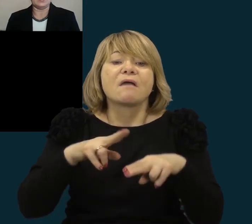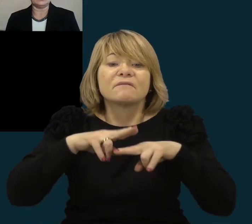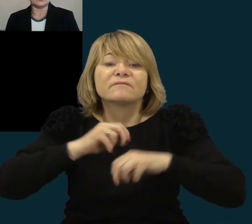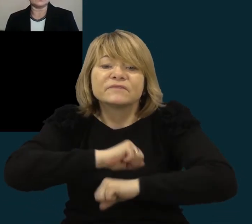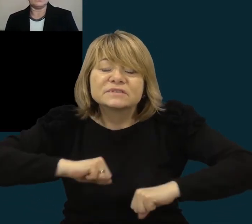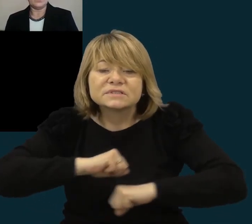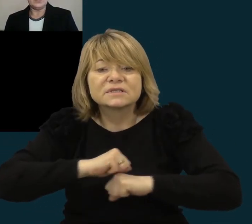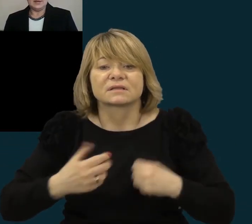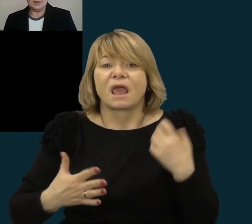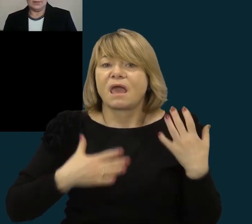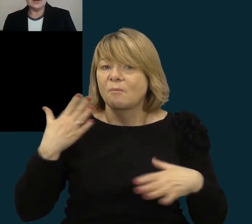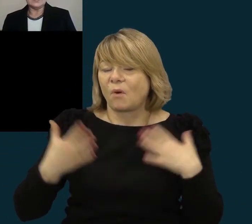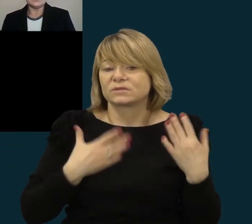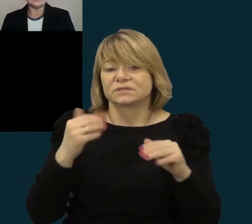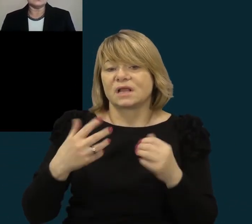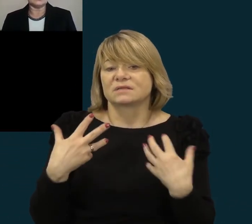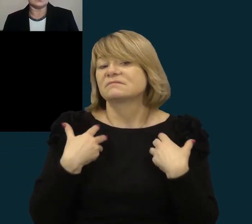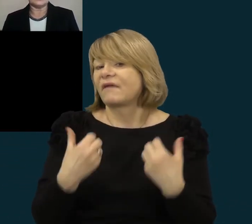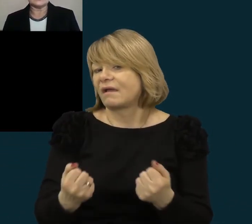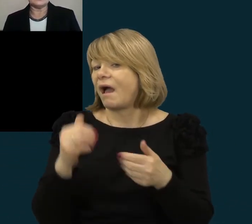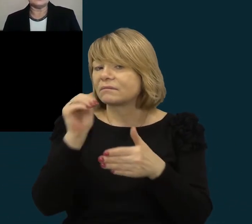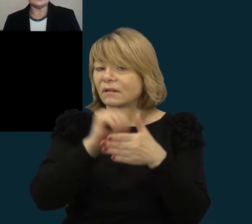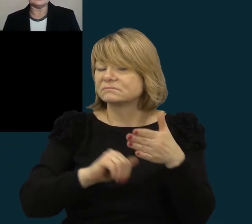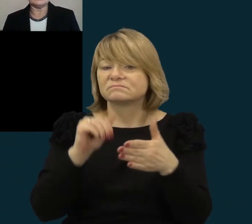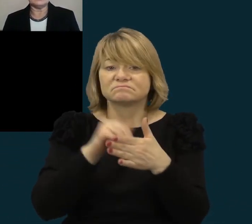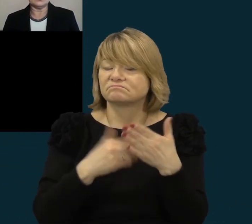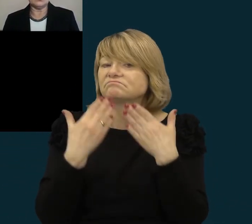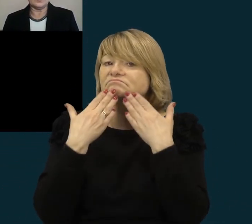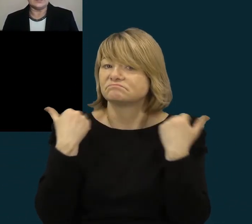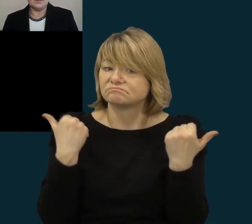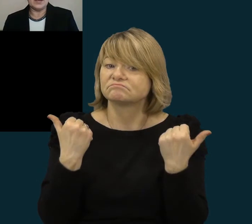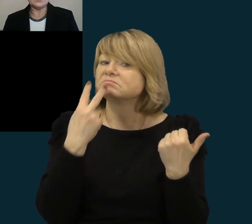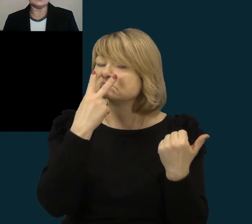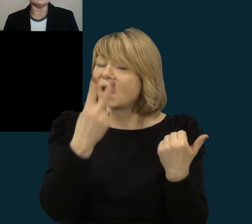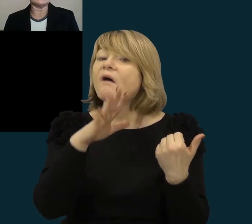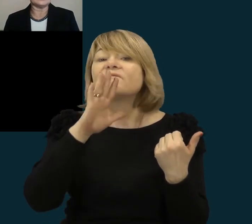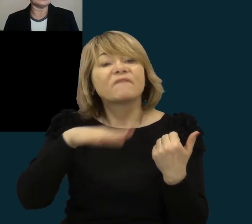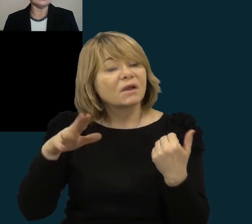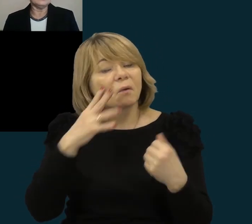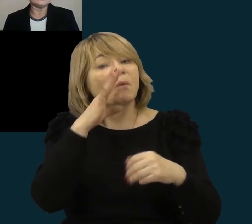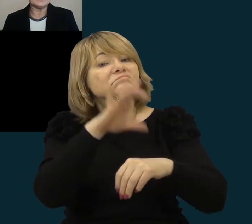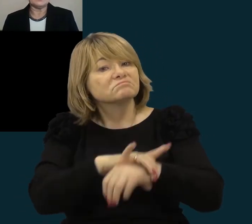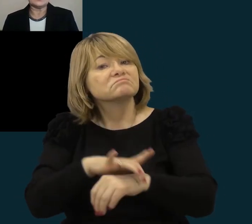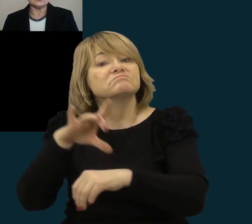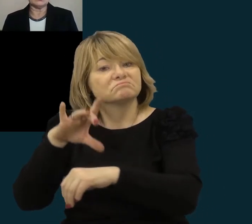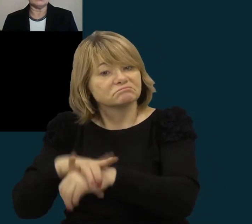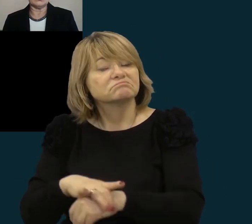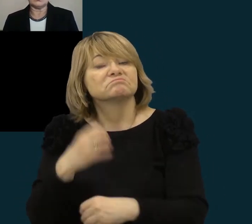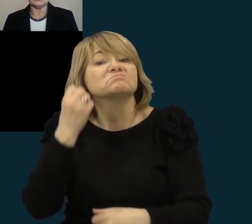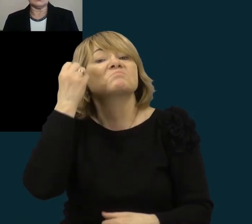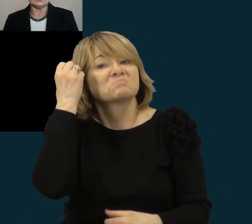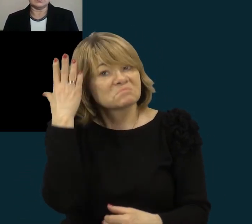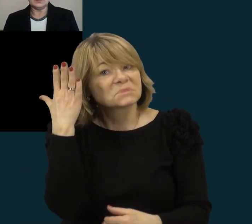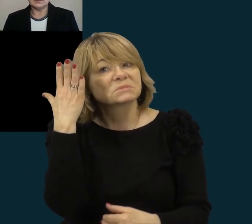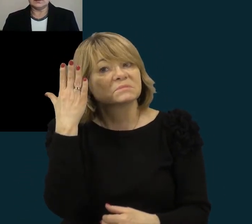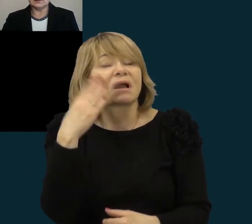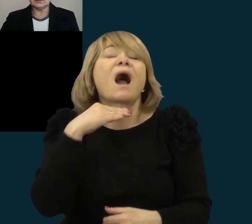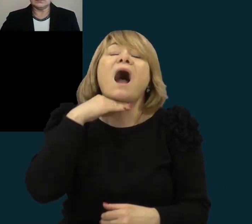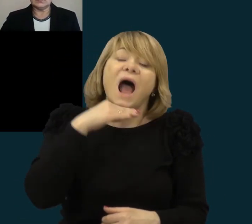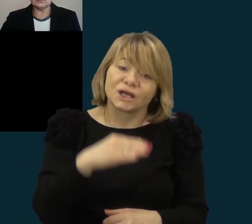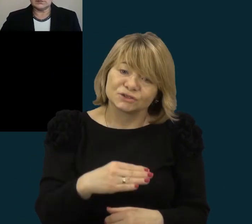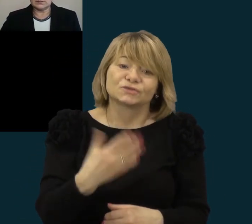veikatos. Taip va, tikrai tokie prasmingi vaikų pastebėjimai, galbūt, aišku, jie pasinaudojo ir